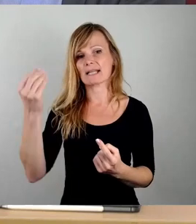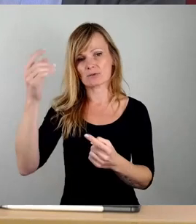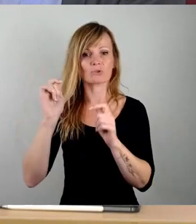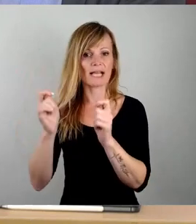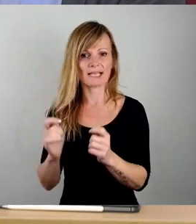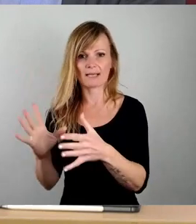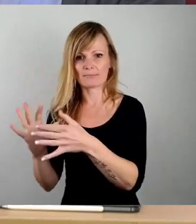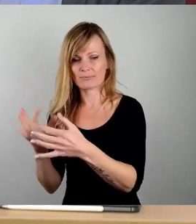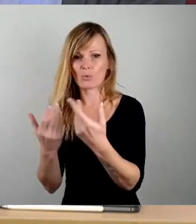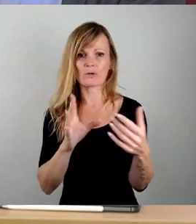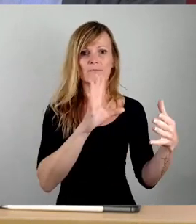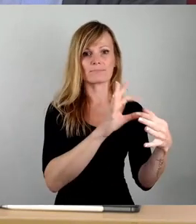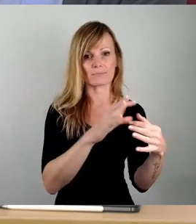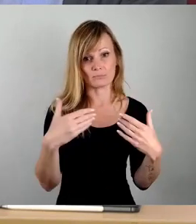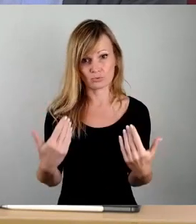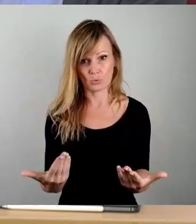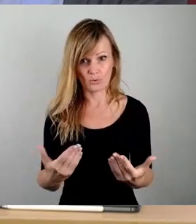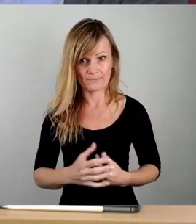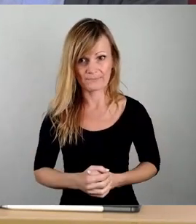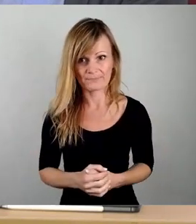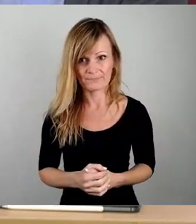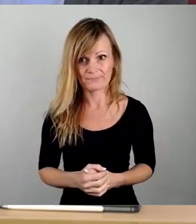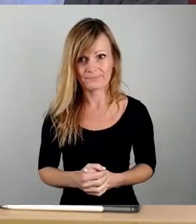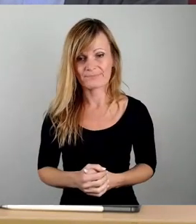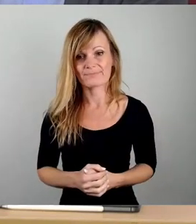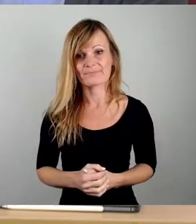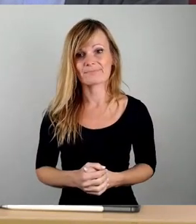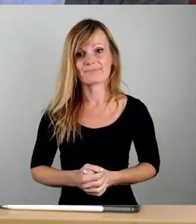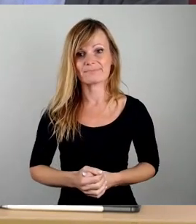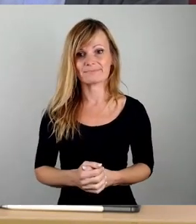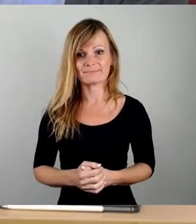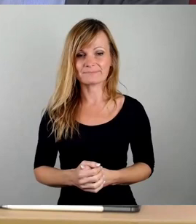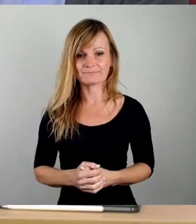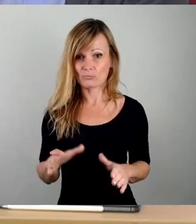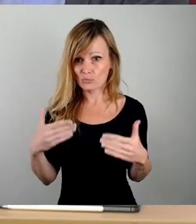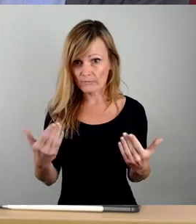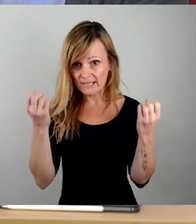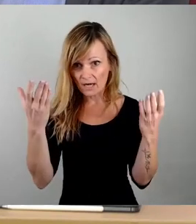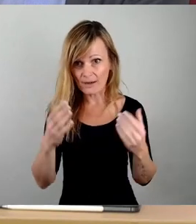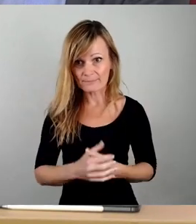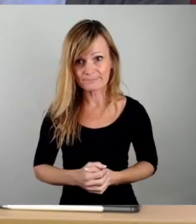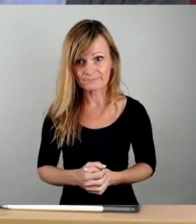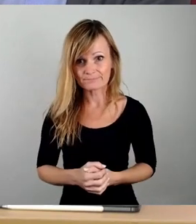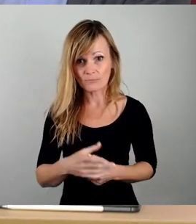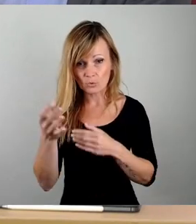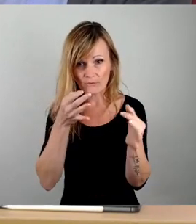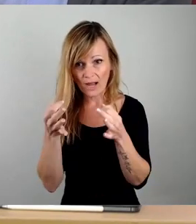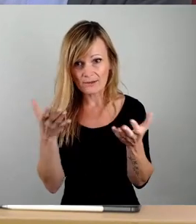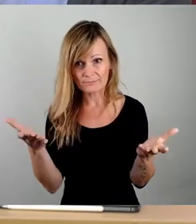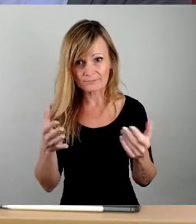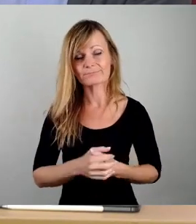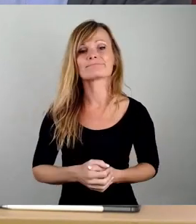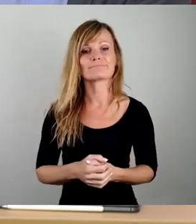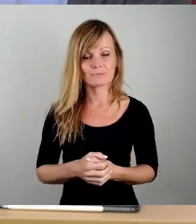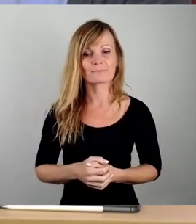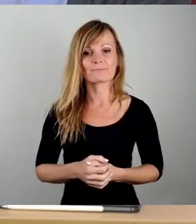zur Abstimmung gestellt werden oder eben nicht zur Abstimmung gestellt werden. Soweit klar? Fragen? So, dann gehen wir mal